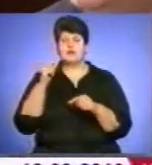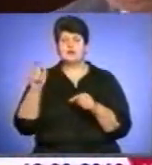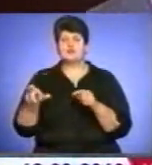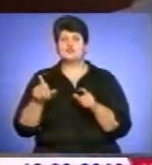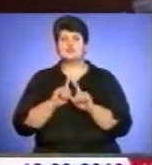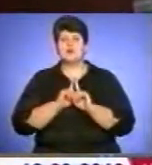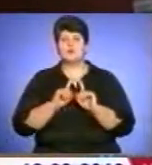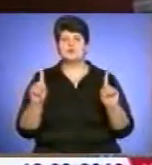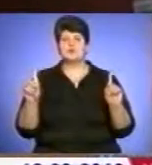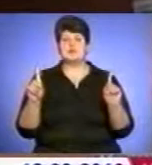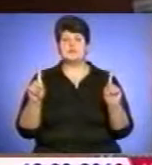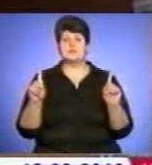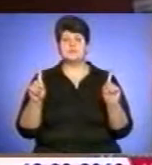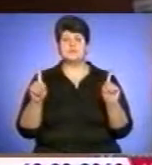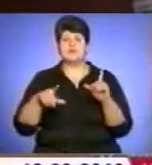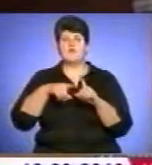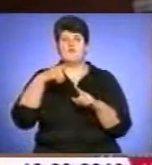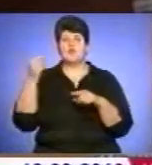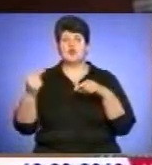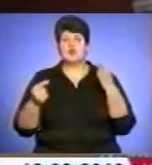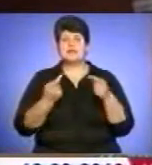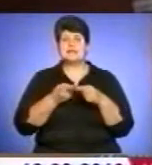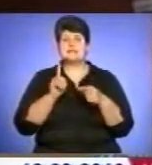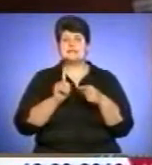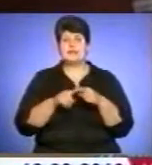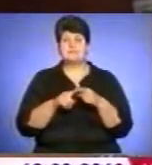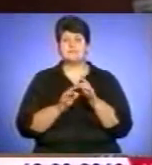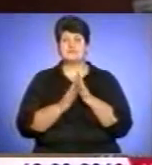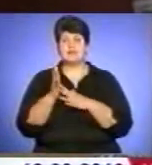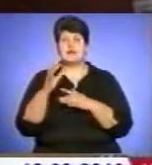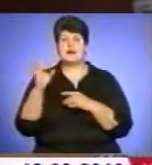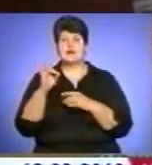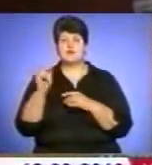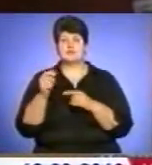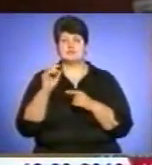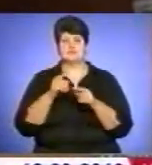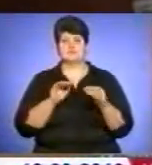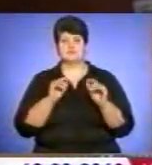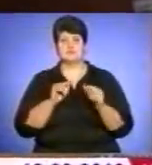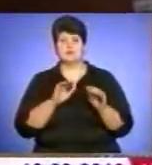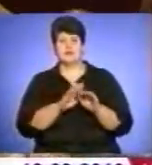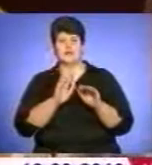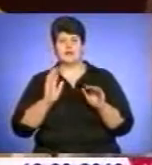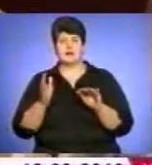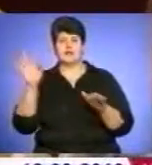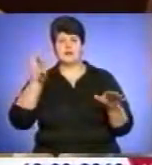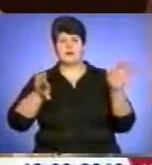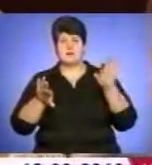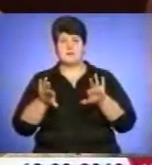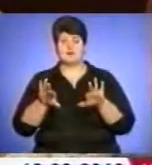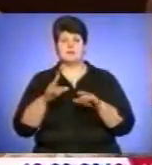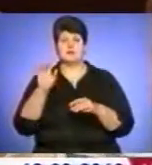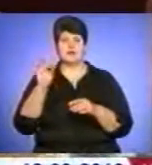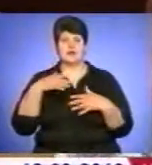флори цей регіон поступається тільки Гірському Криму і Українським Карпатам. Також професор